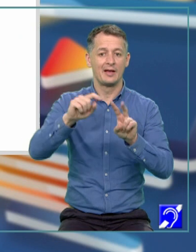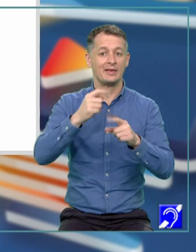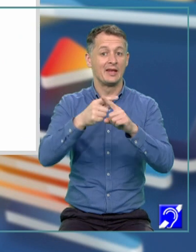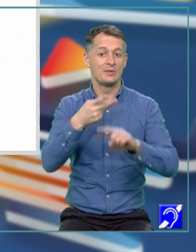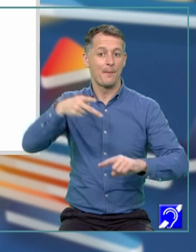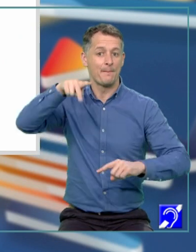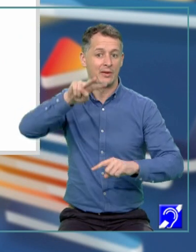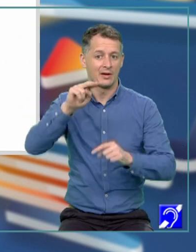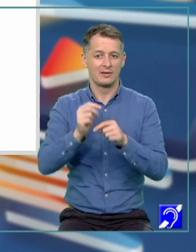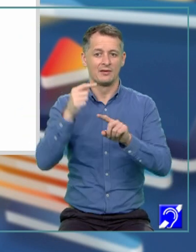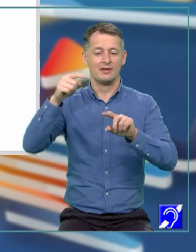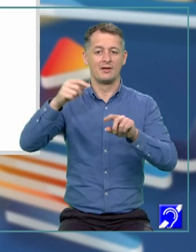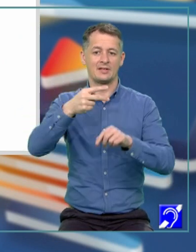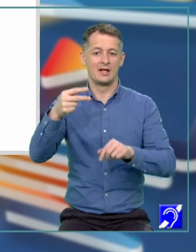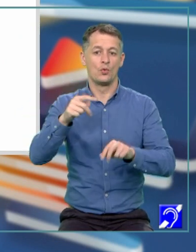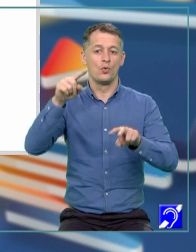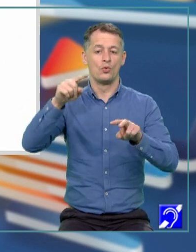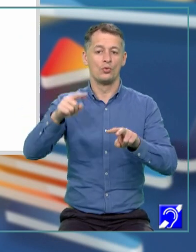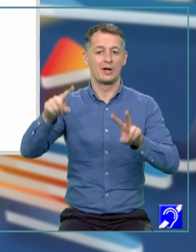egal cu radical din 4.